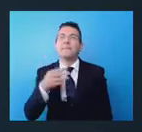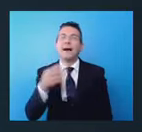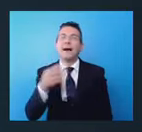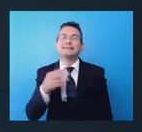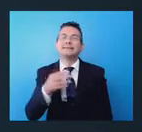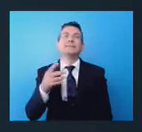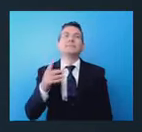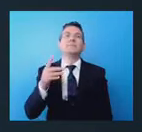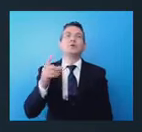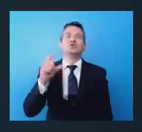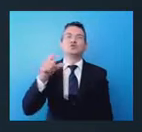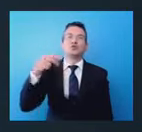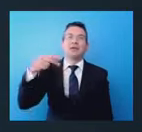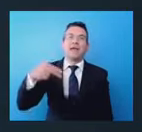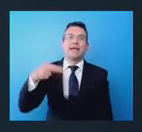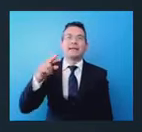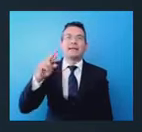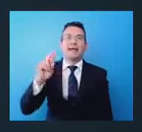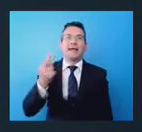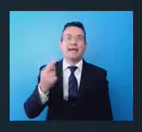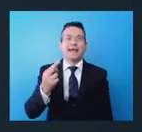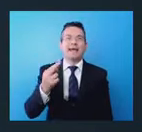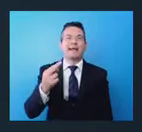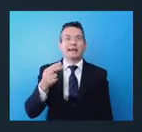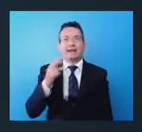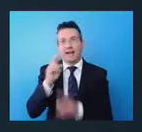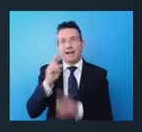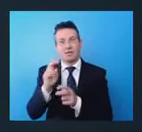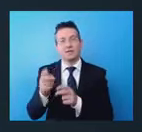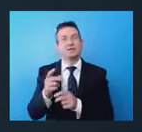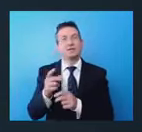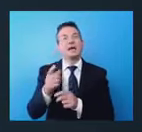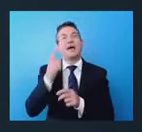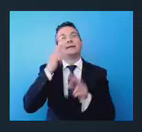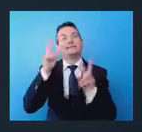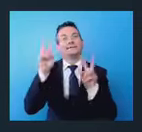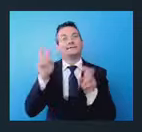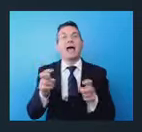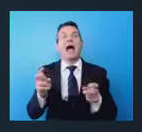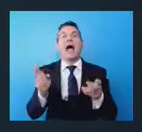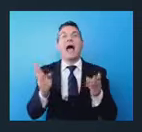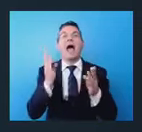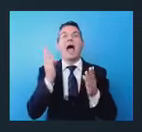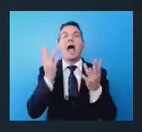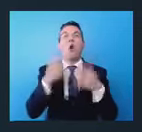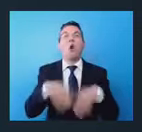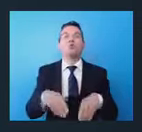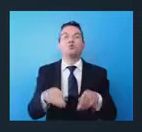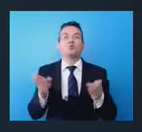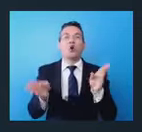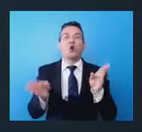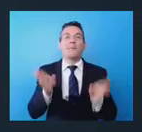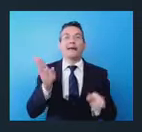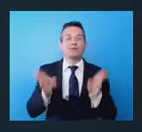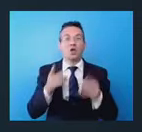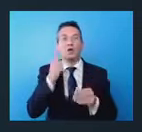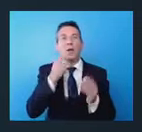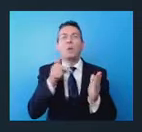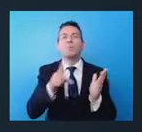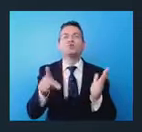CNR sulla chat, a tutto il tema dell'automazione, cioè tutto quello che trovate nel position paper,